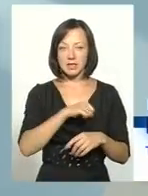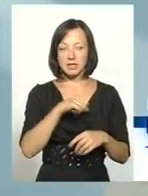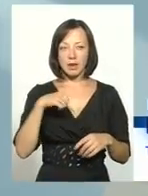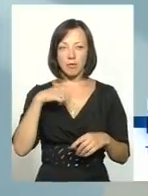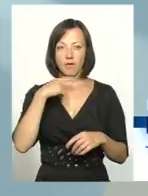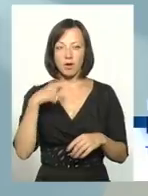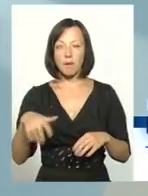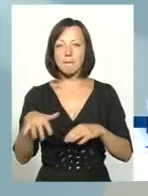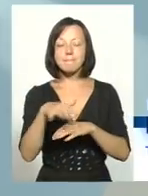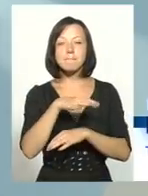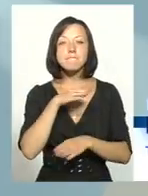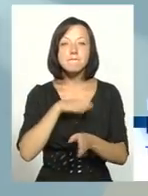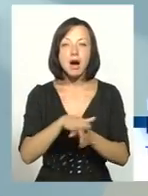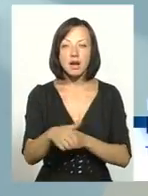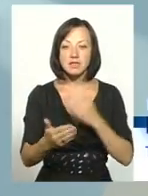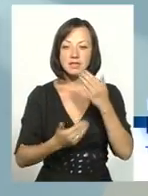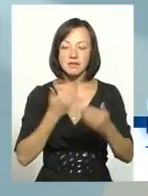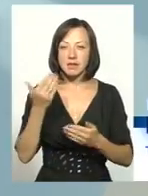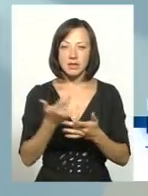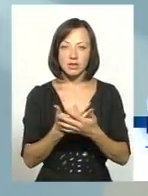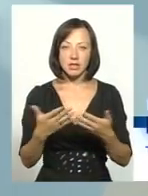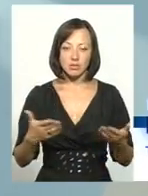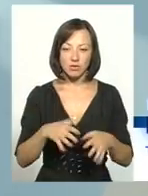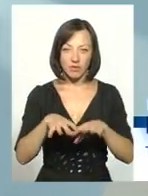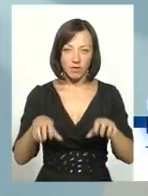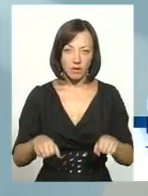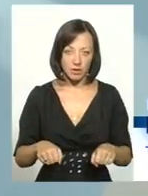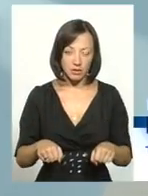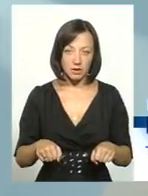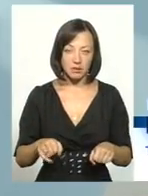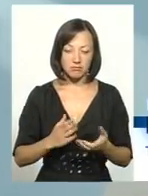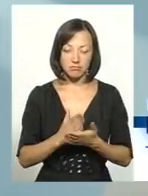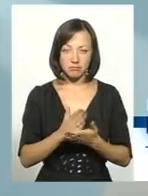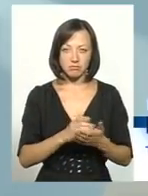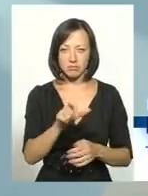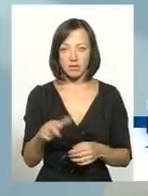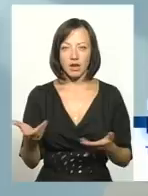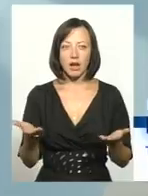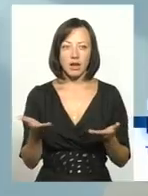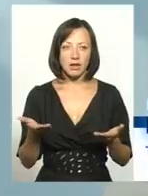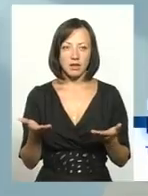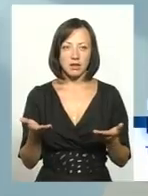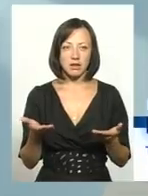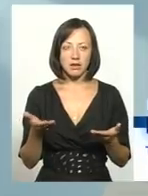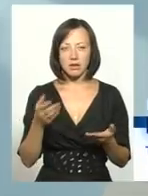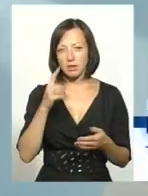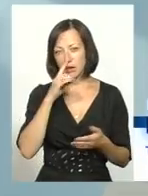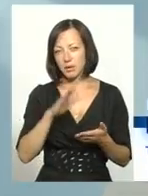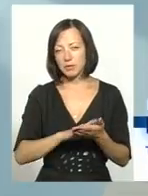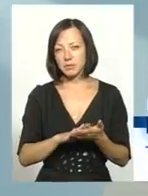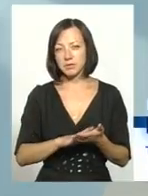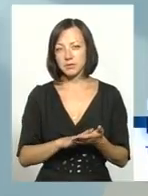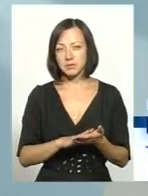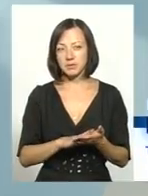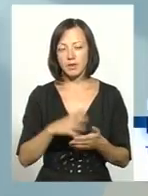говорите, маса звернень до різного роду чиновників, які, вибачте, певною мірою прикриваючись, ну, я